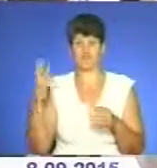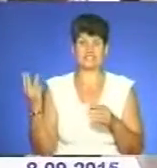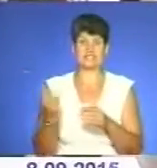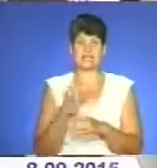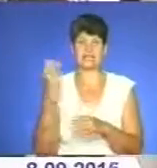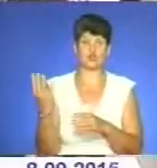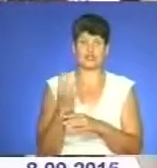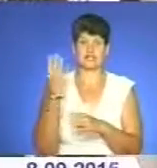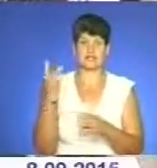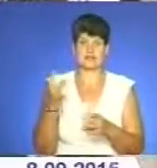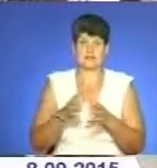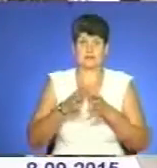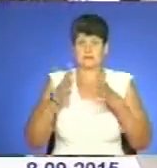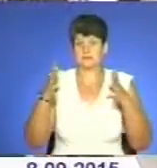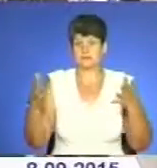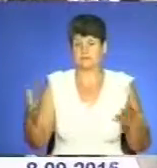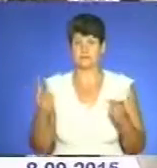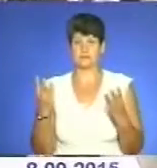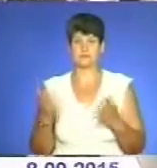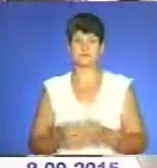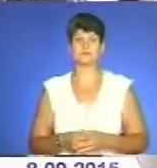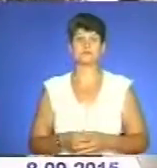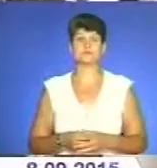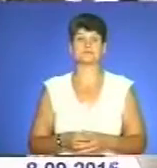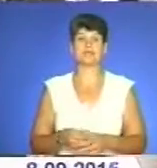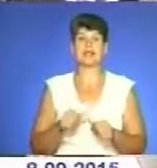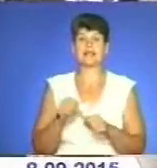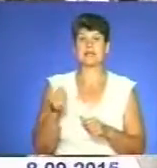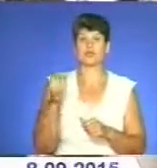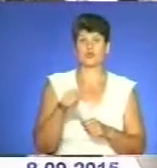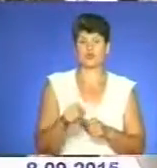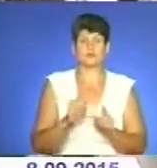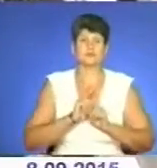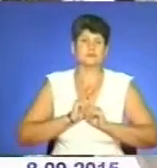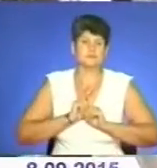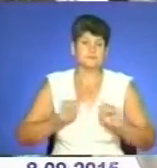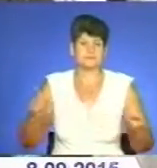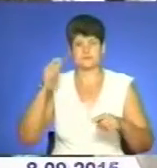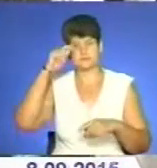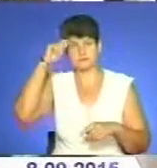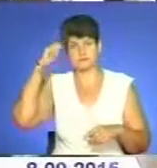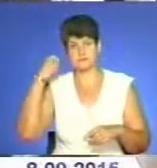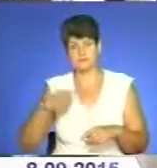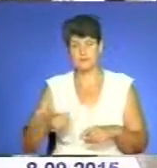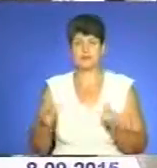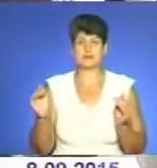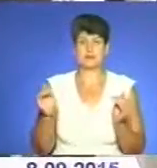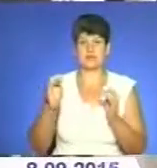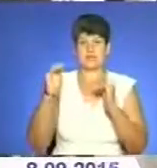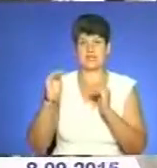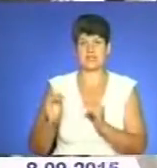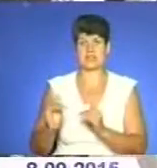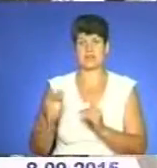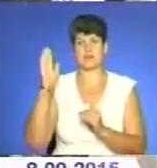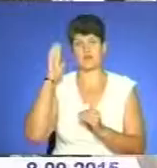-4 рази – це дуже значний ріст. Окрім того, через таку аномальну спеку знижуються рівні води в